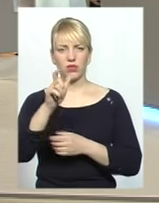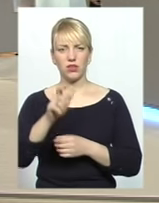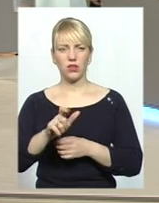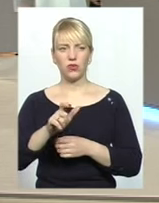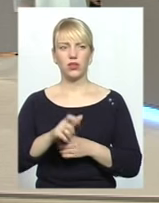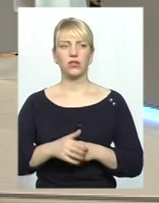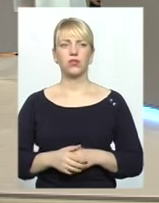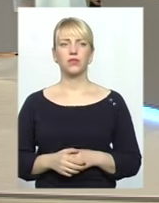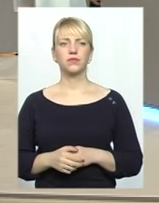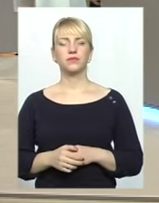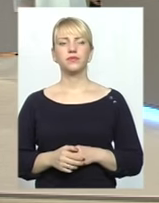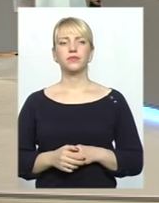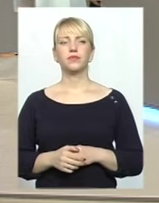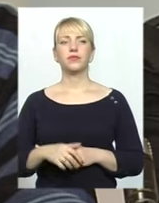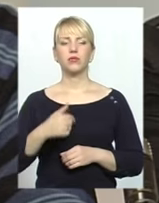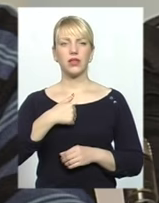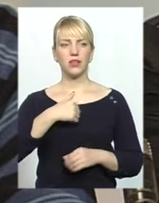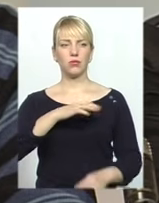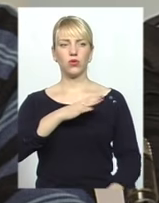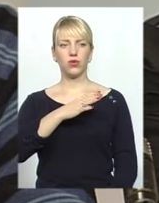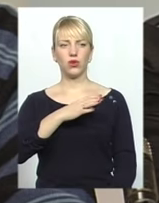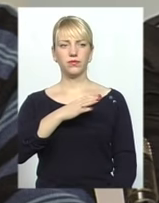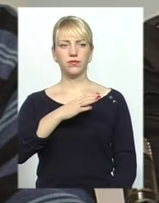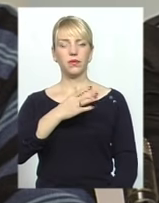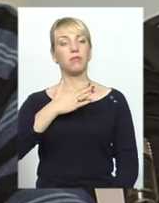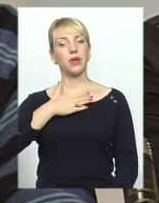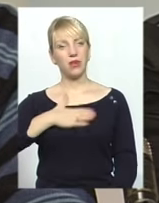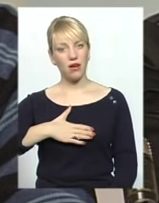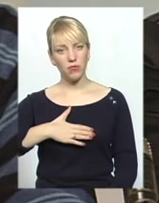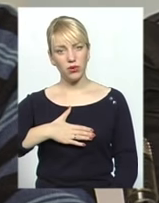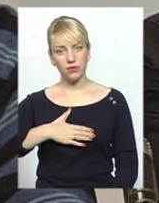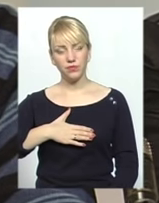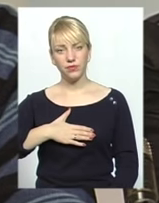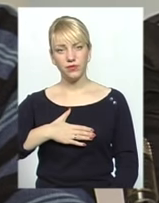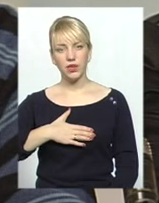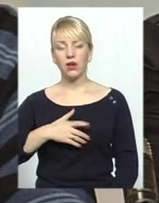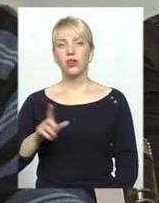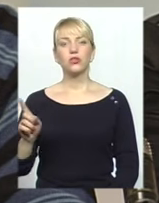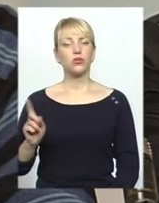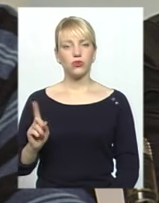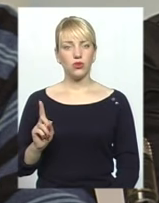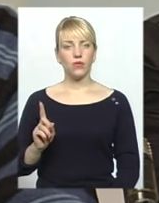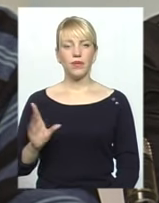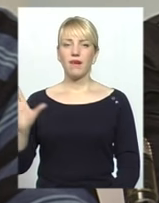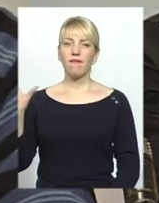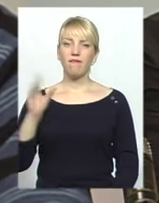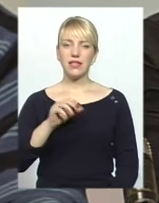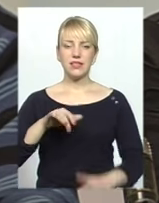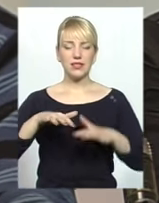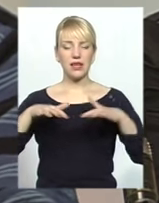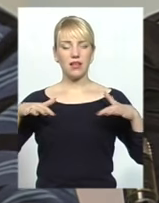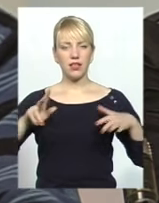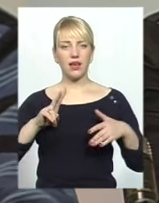мені було приємно, що весь зал, який